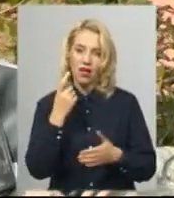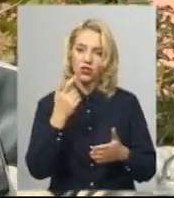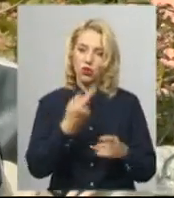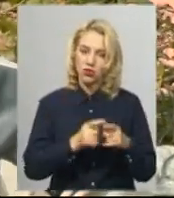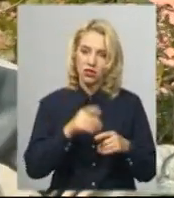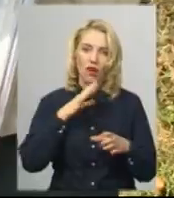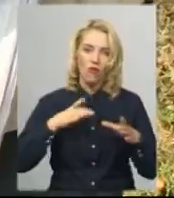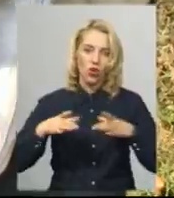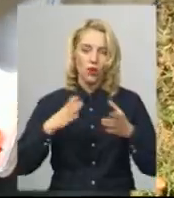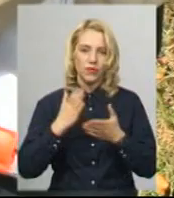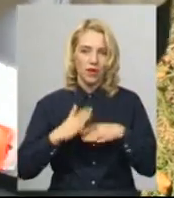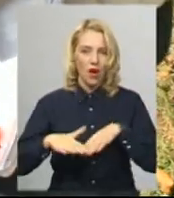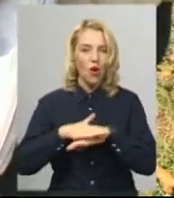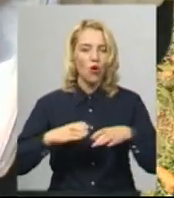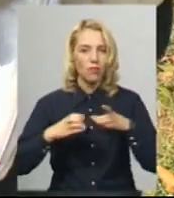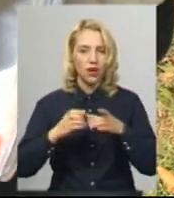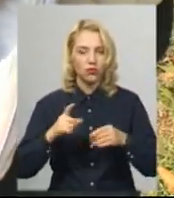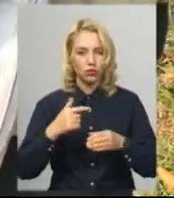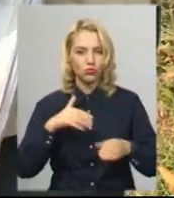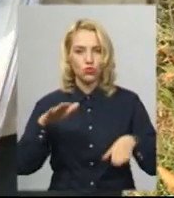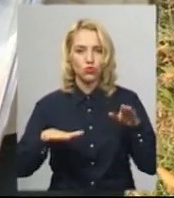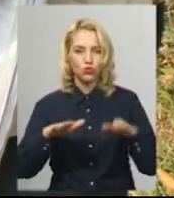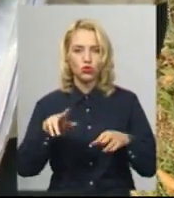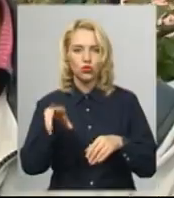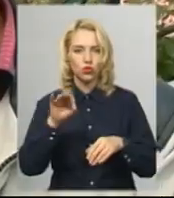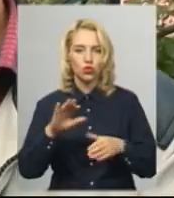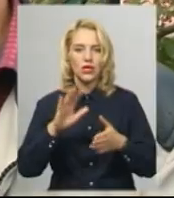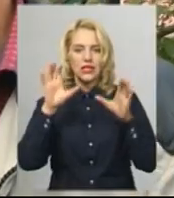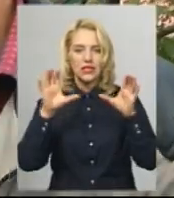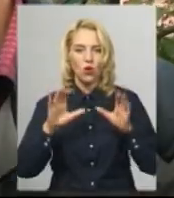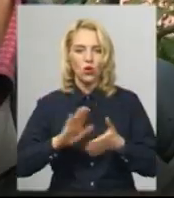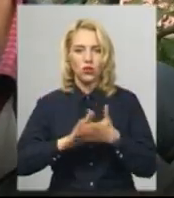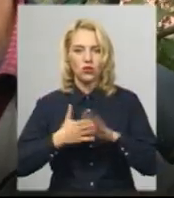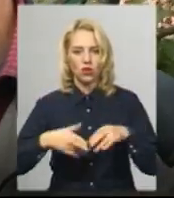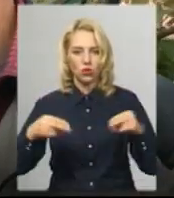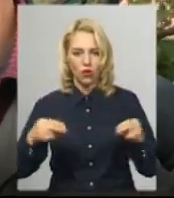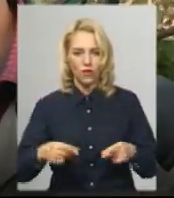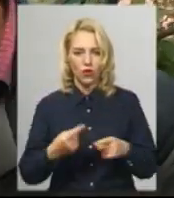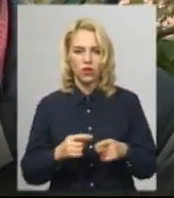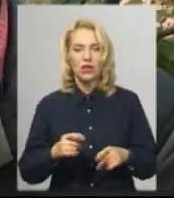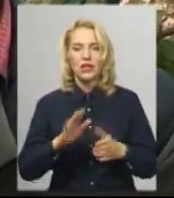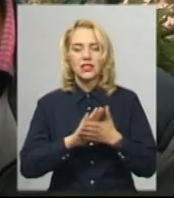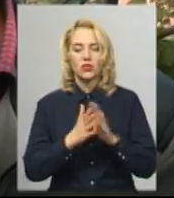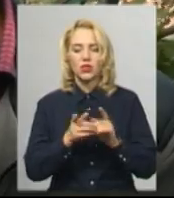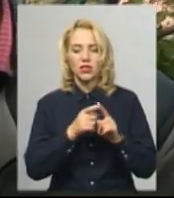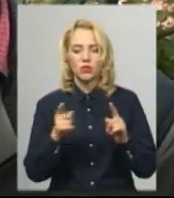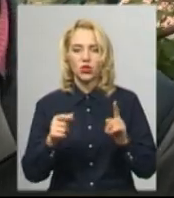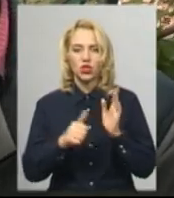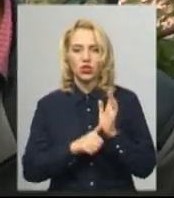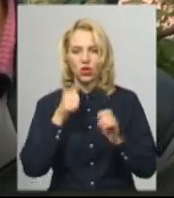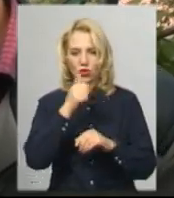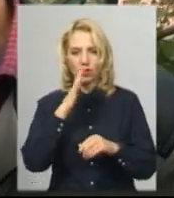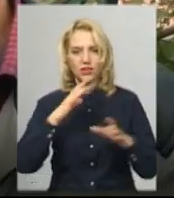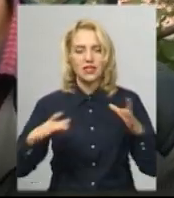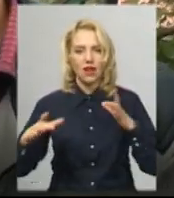Переконаний Леонід Куклінський. Тому піддає сумніву законність укладання договорів. Ситуація вже йде протягом 6 років. Ставки